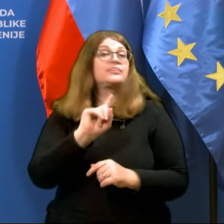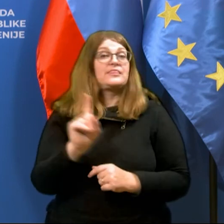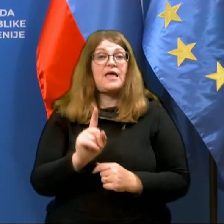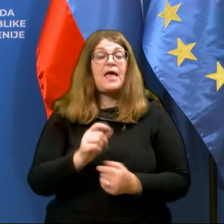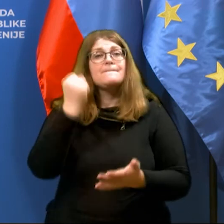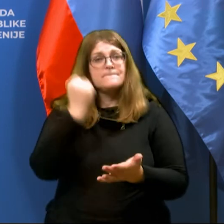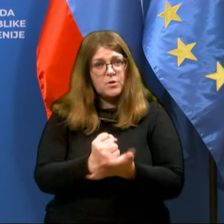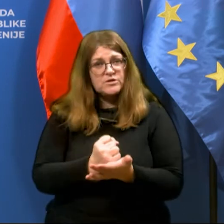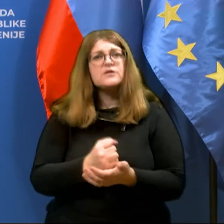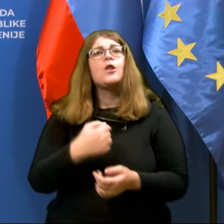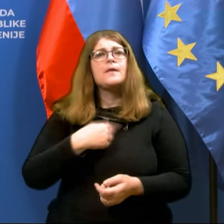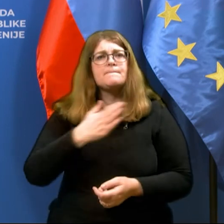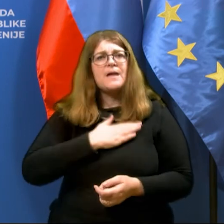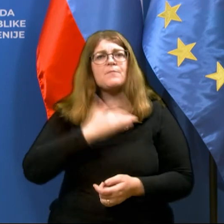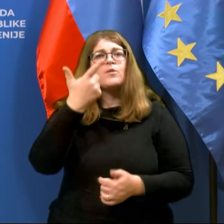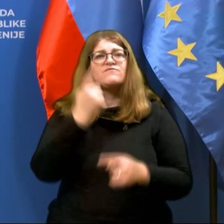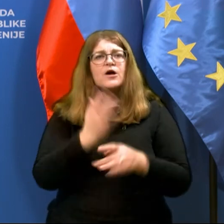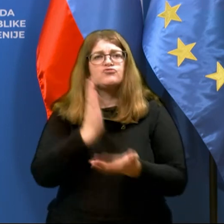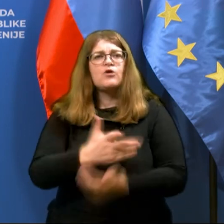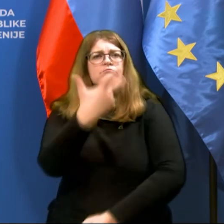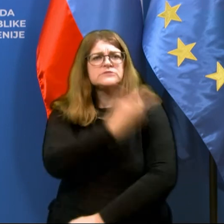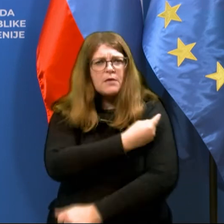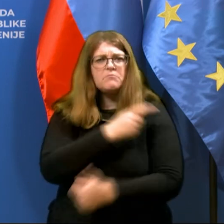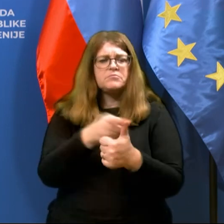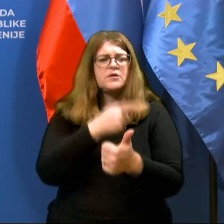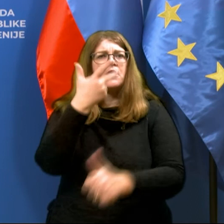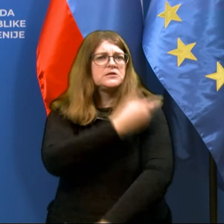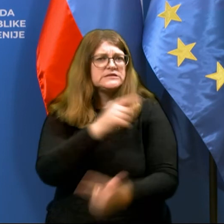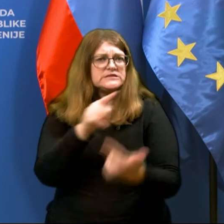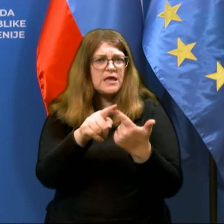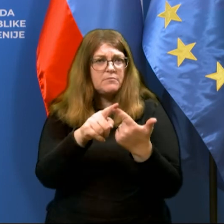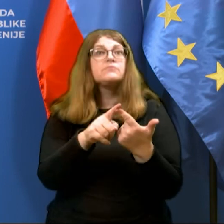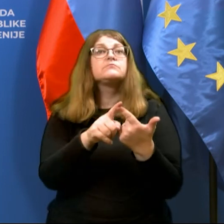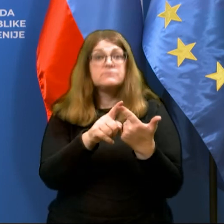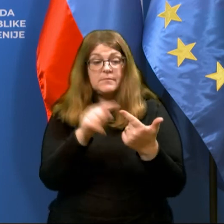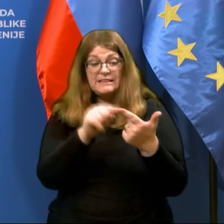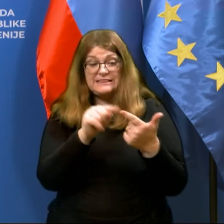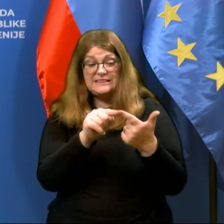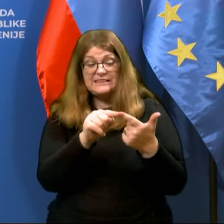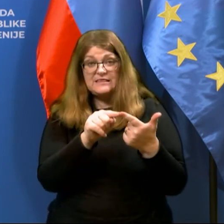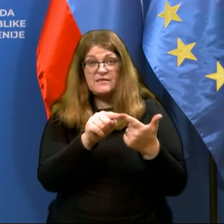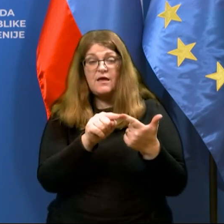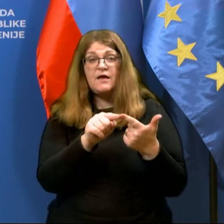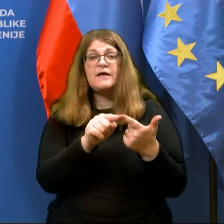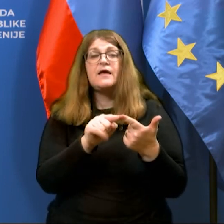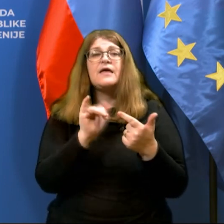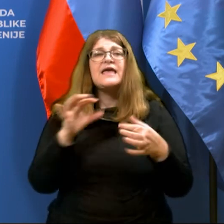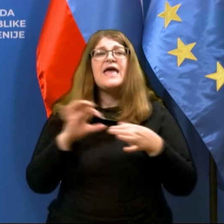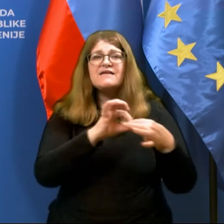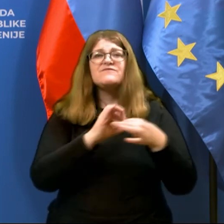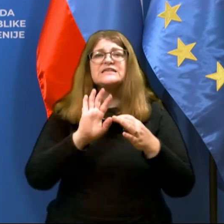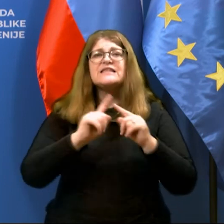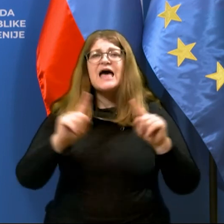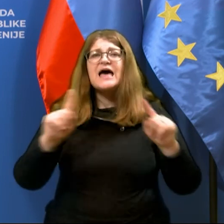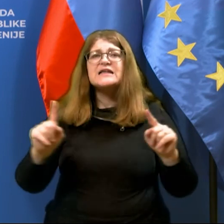potrdilo, da smo dobili drugi odmerek. In drugi odmerek pa je, tako kot je bilo predstavljeno, vezan tudi na